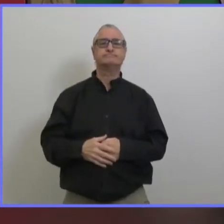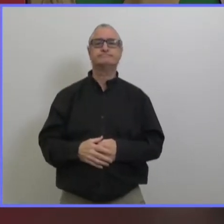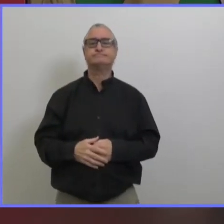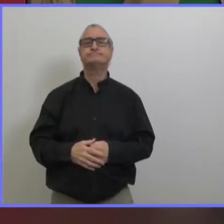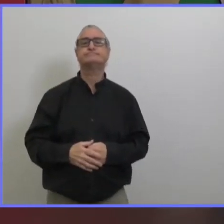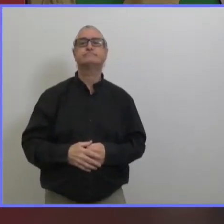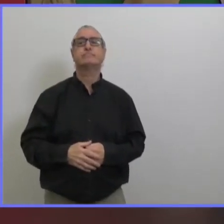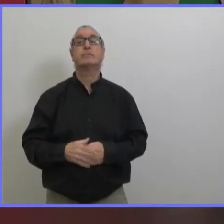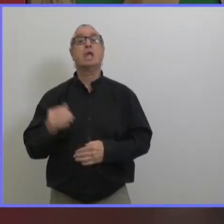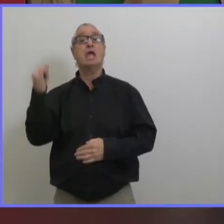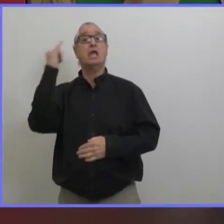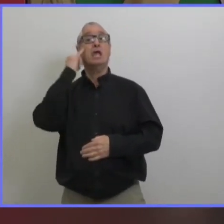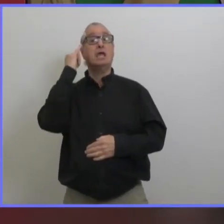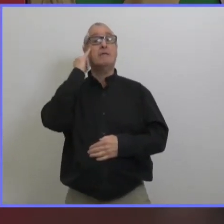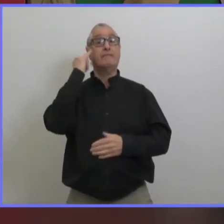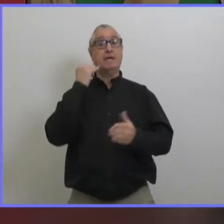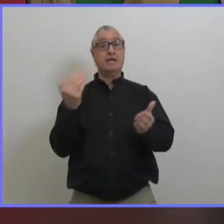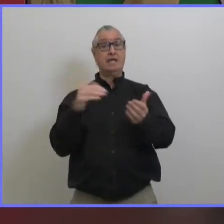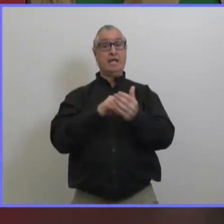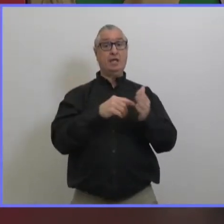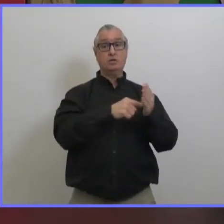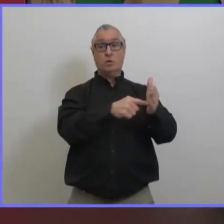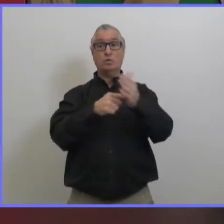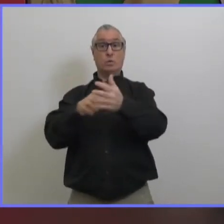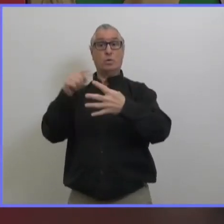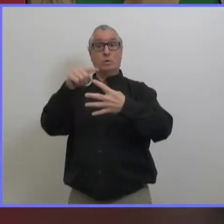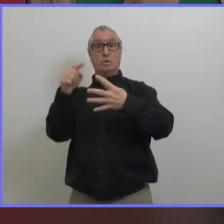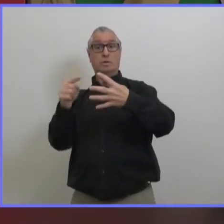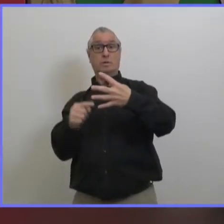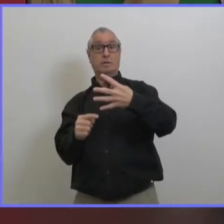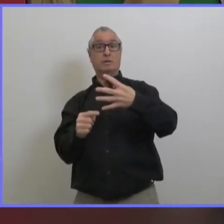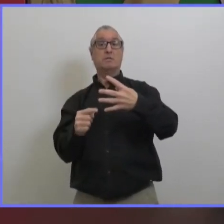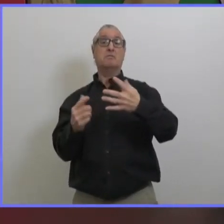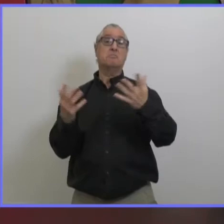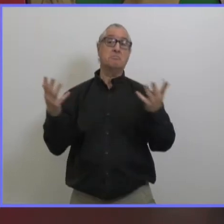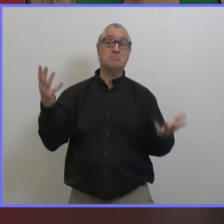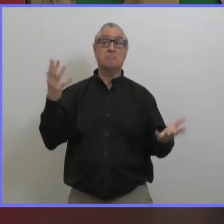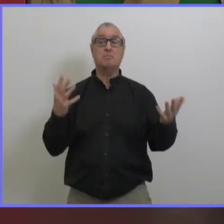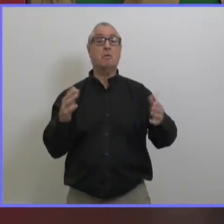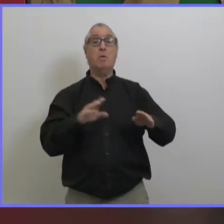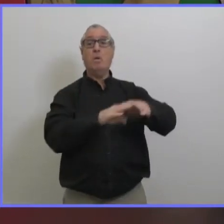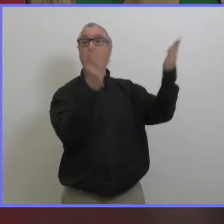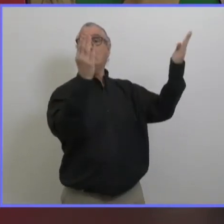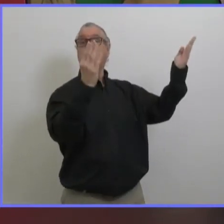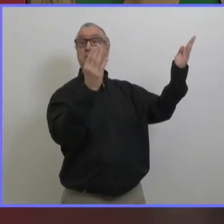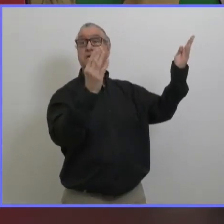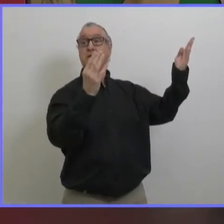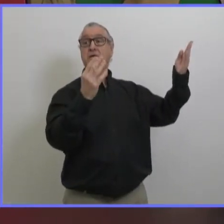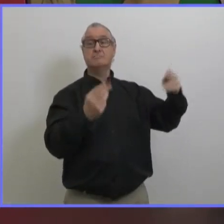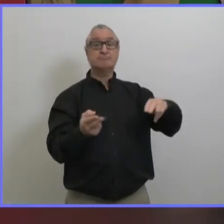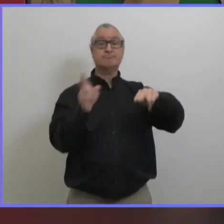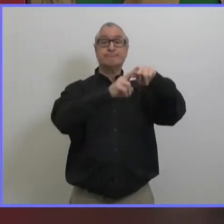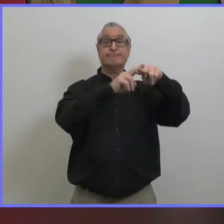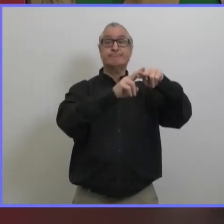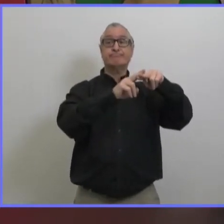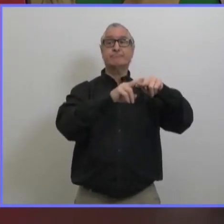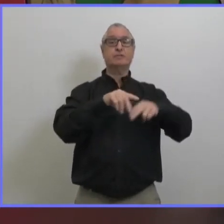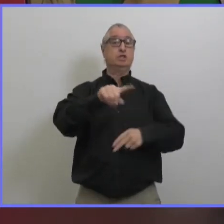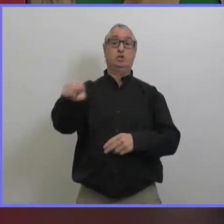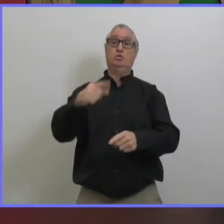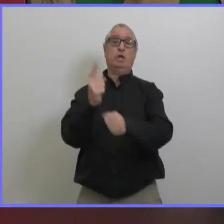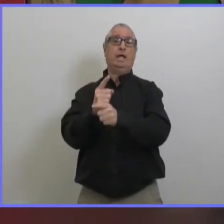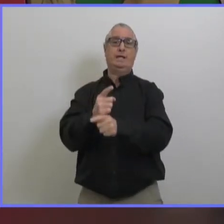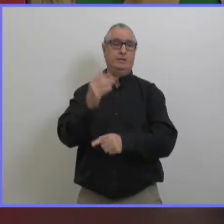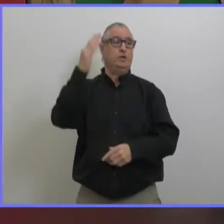difficile de prévoir à quoi va ressembler l'introduction d'un variant préoccupant parce qu'évidemment ça dépend